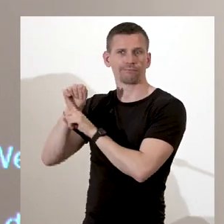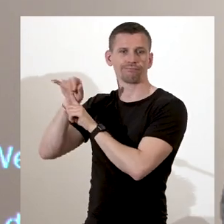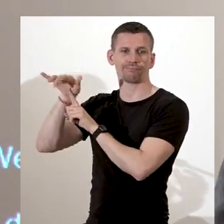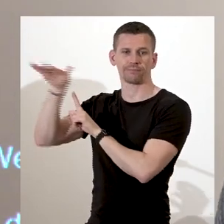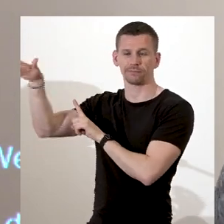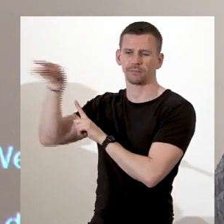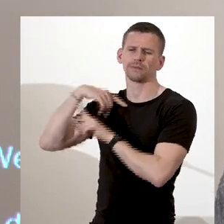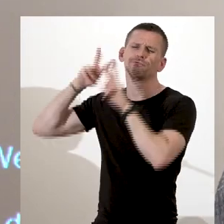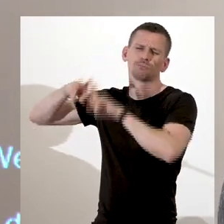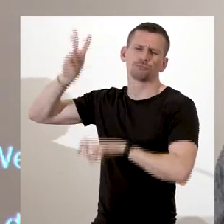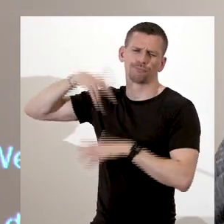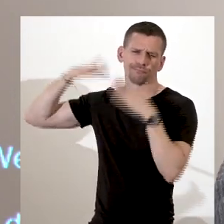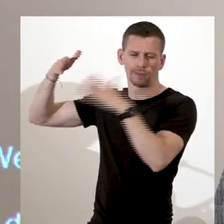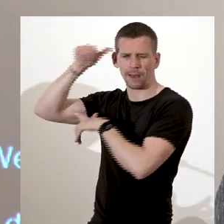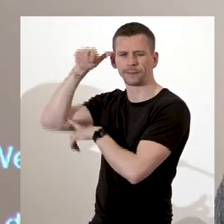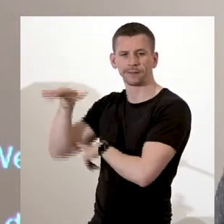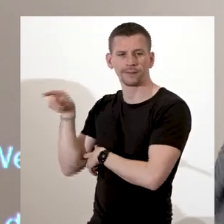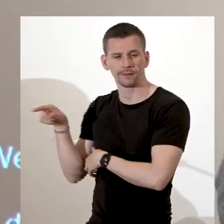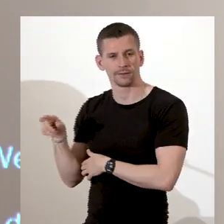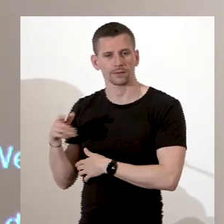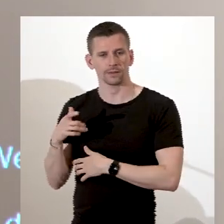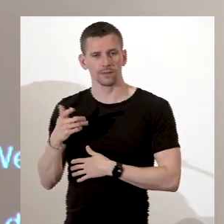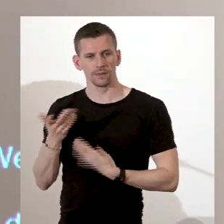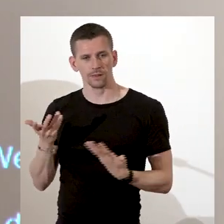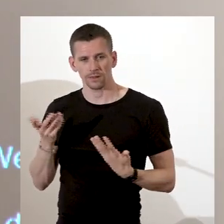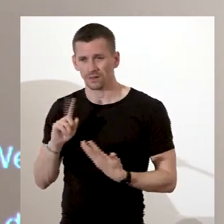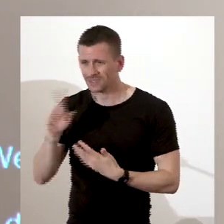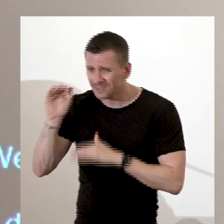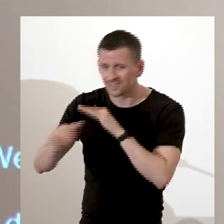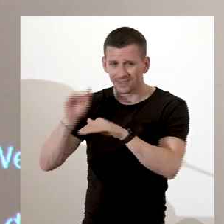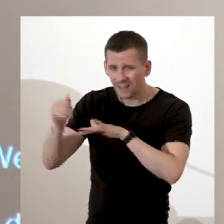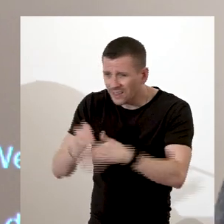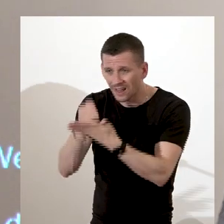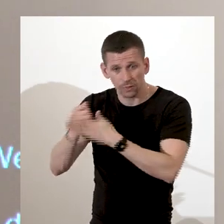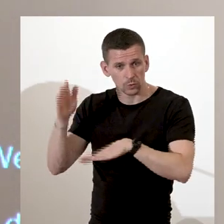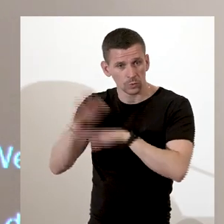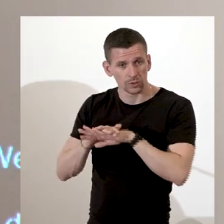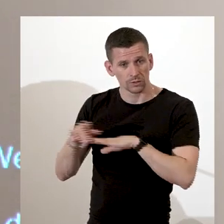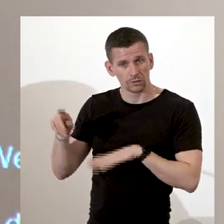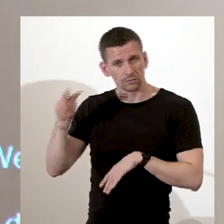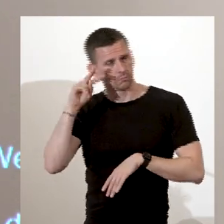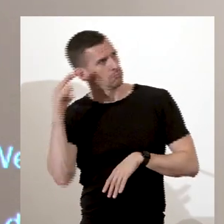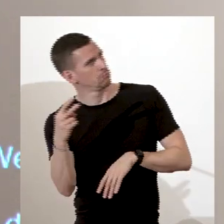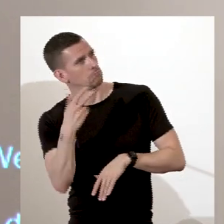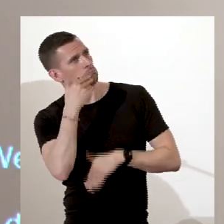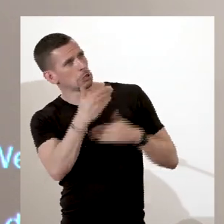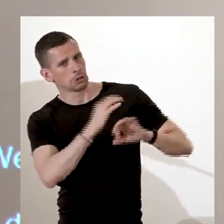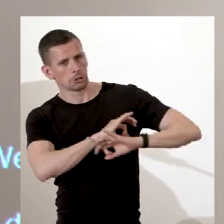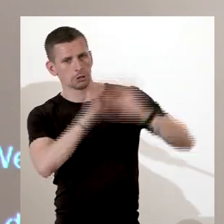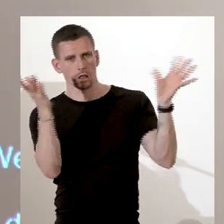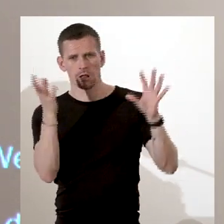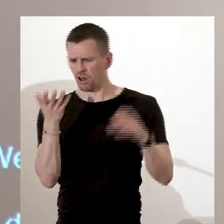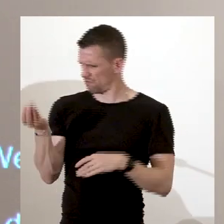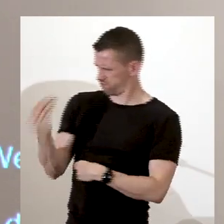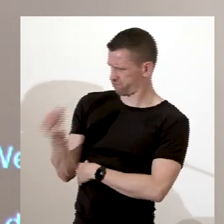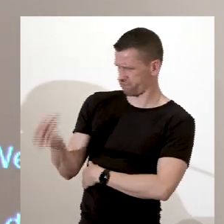pas plus reconnaissants vu tout ce qu'on a fait pour eux. Donc l'image va être renversée, bien évidemment, et le stéréotype de la racialisation va être